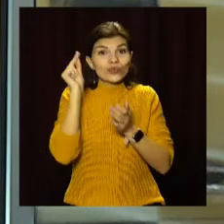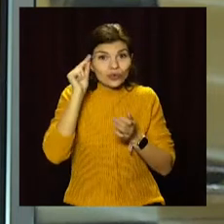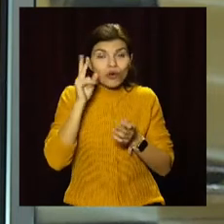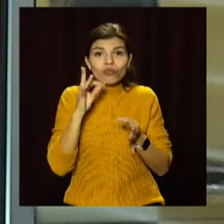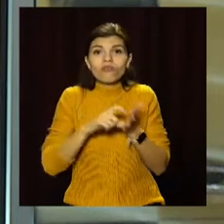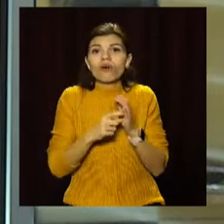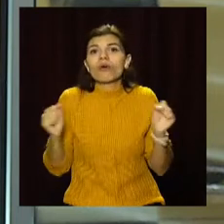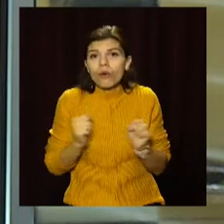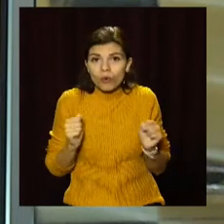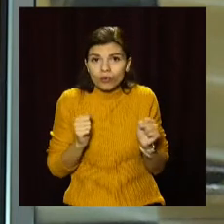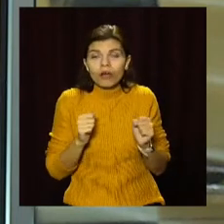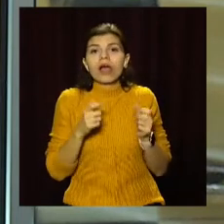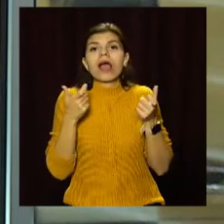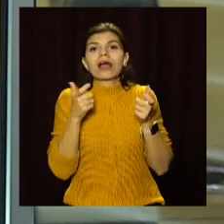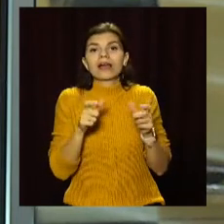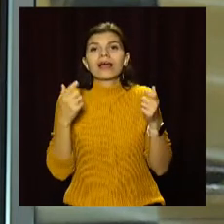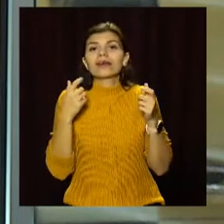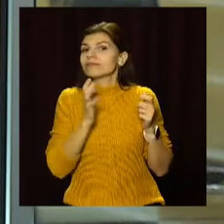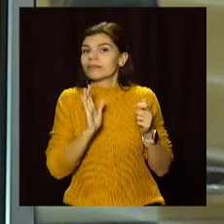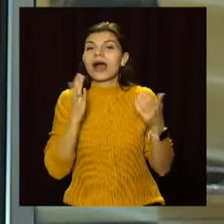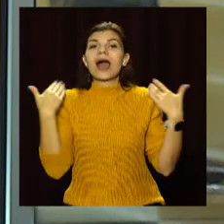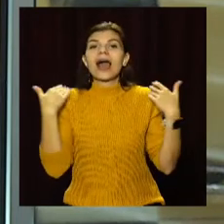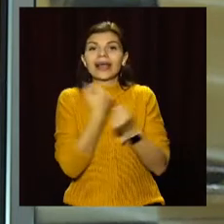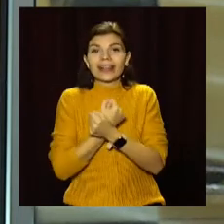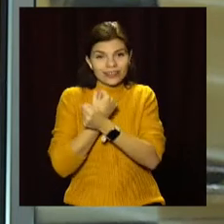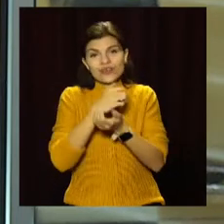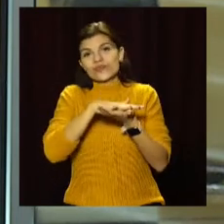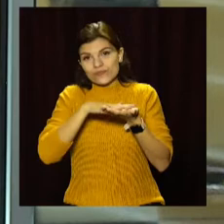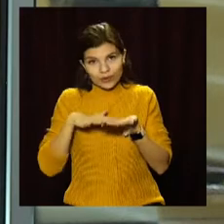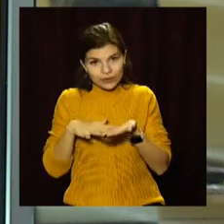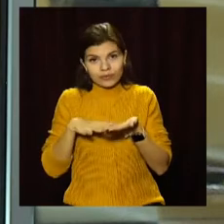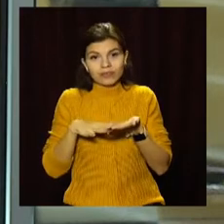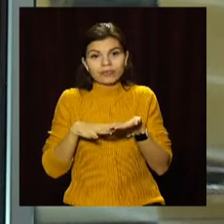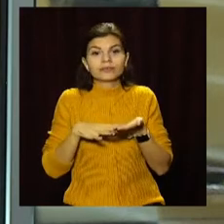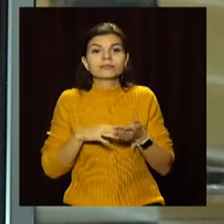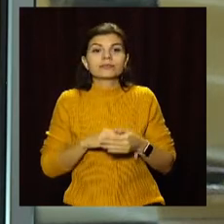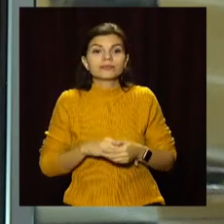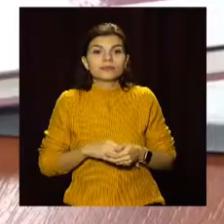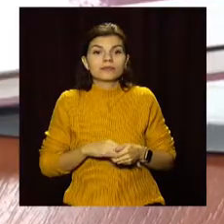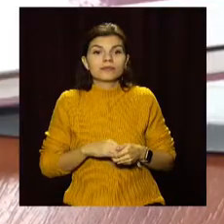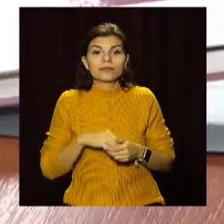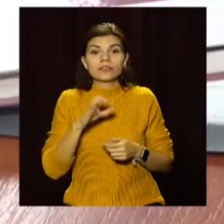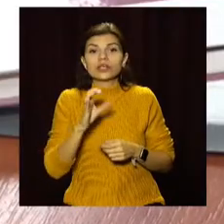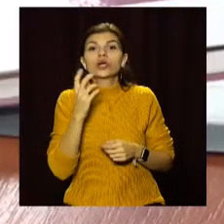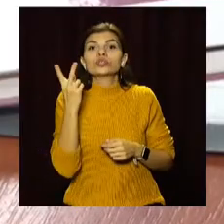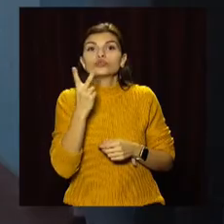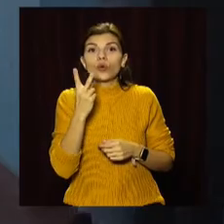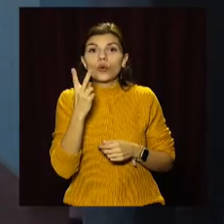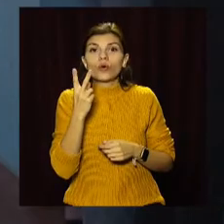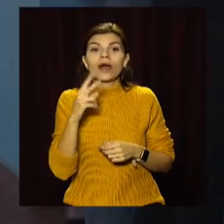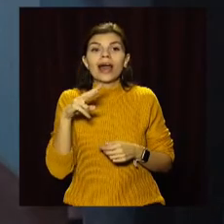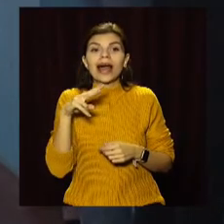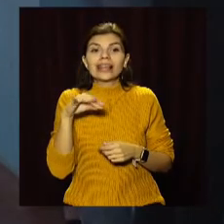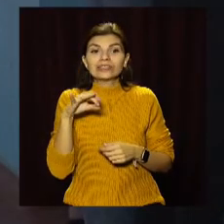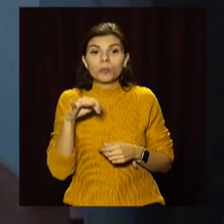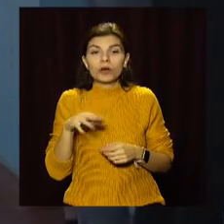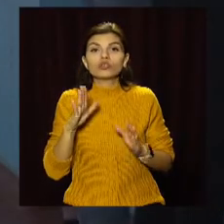класах холодно, канікули продовжили. Про це йдеться на сайті Павлоградської міської ради. З 2 листопада знов сіли за